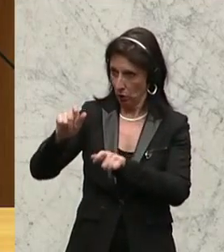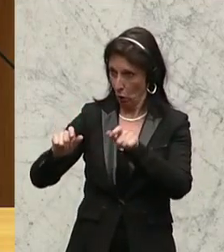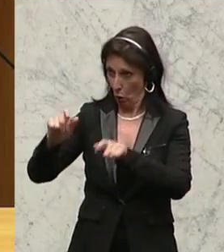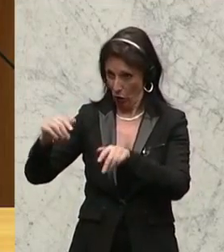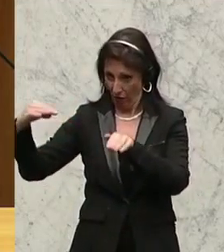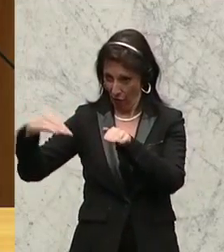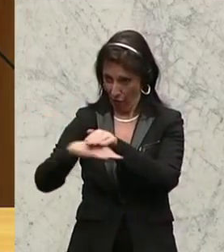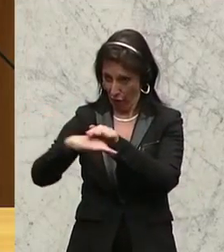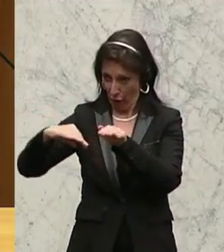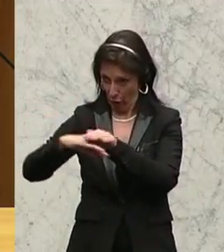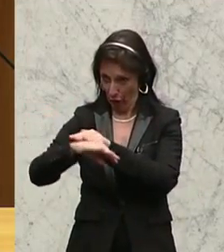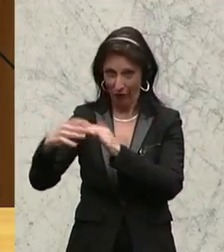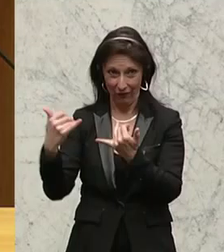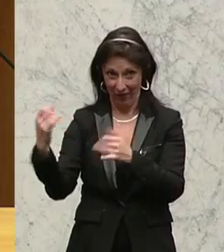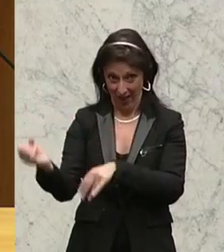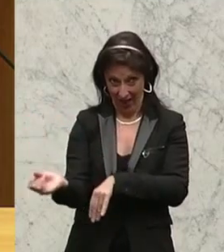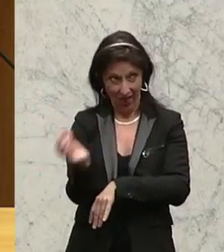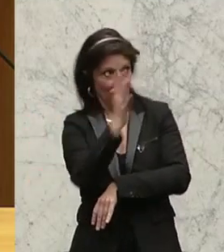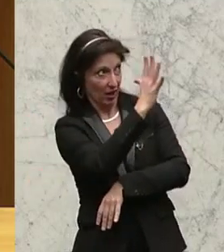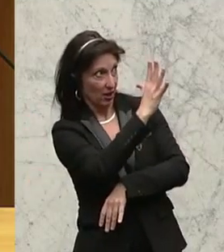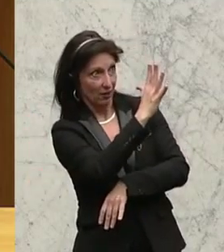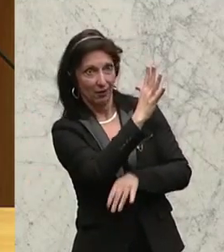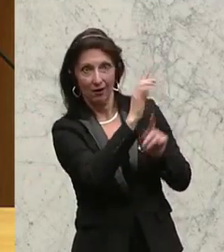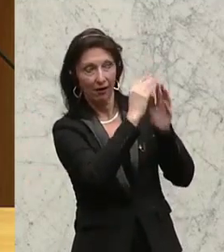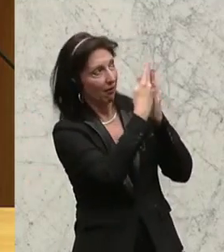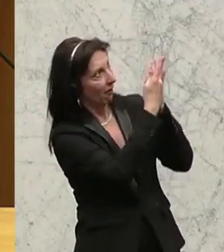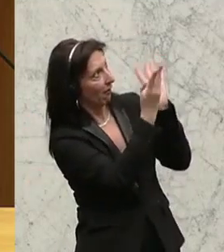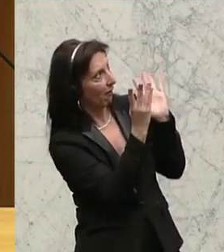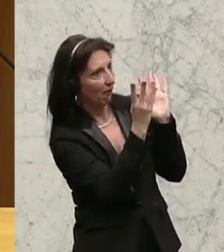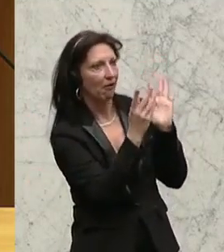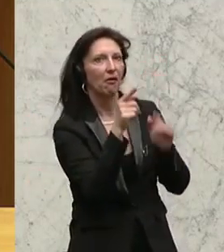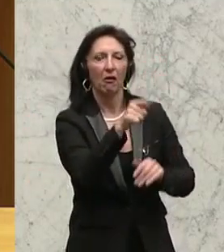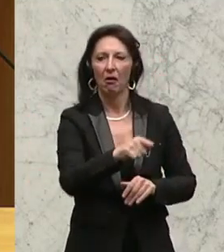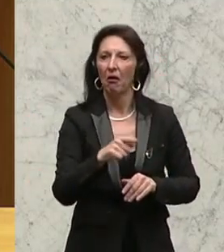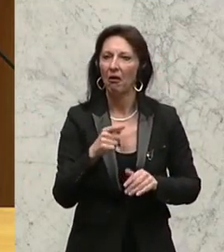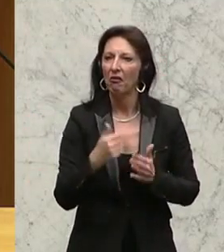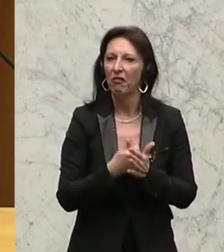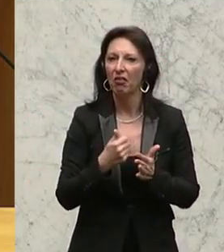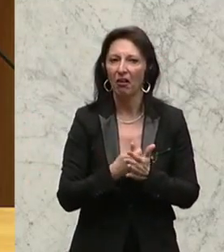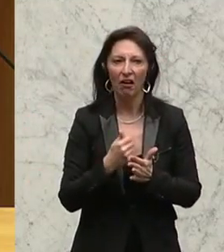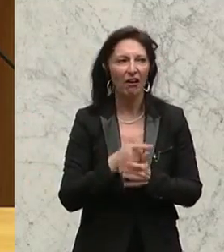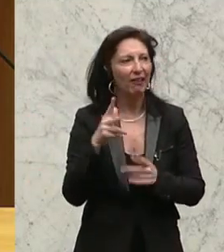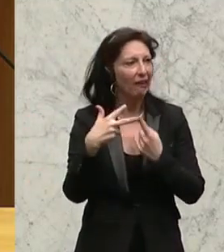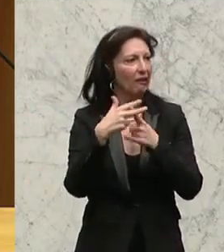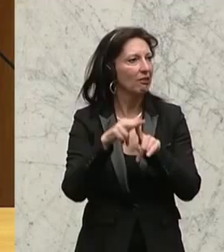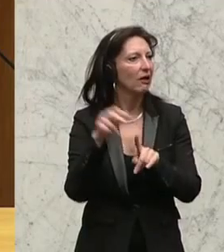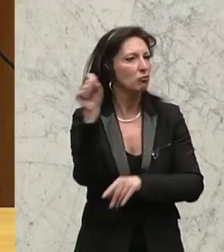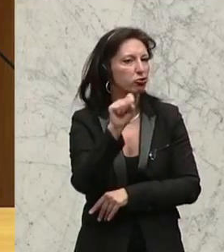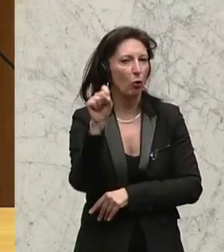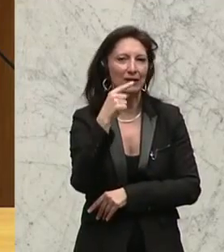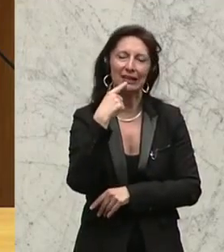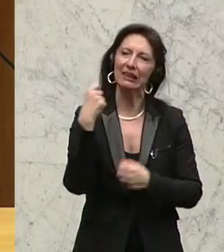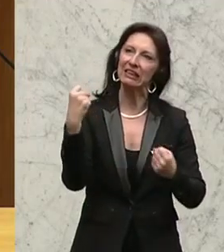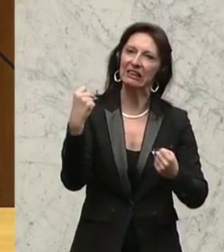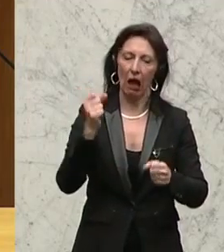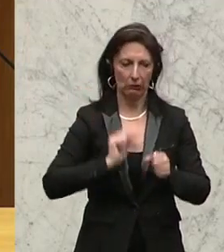wird, das wird von den Vertretern Frank Stronachs im Parlament als Sicherheitsnotstand wahrgenommen. Das ist natürlich nur ein Schein, das